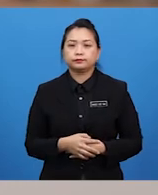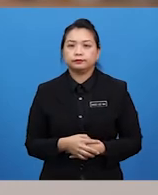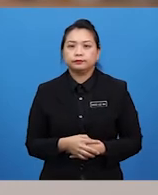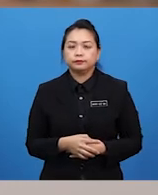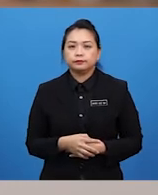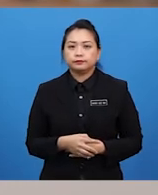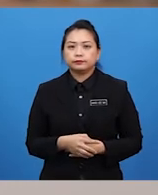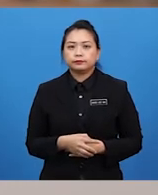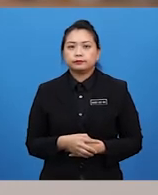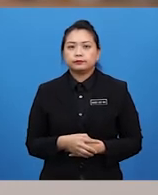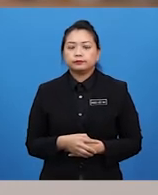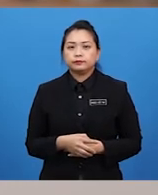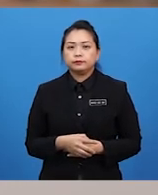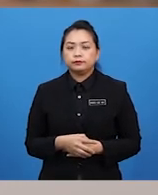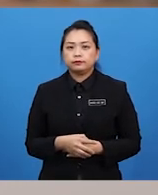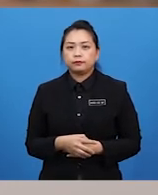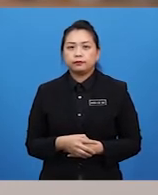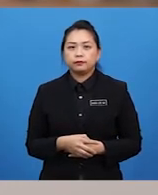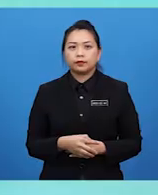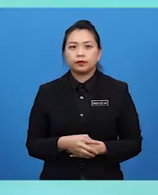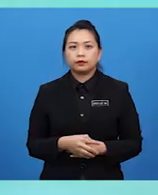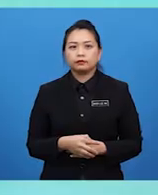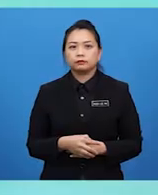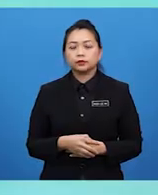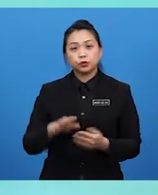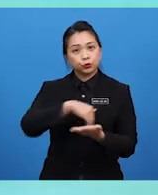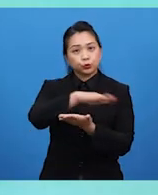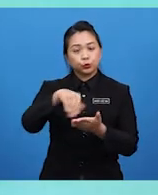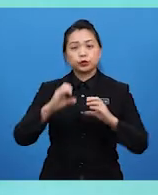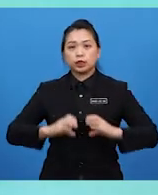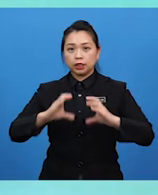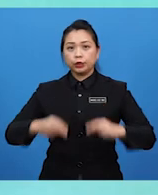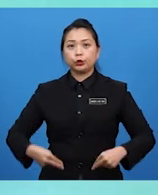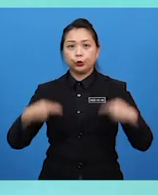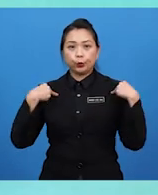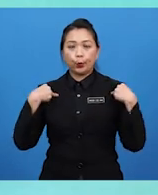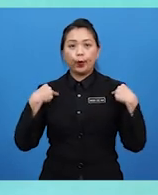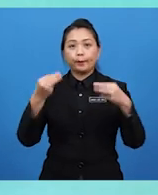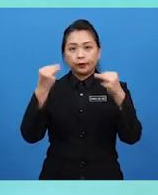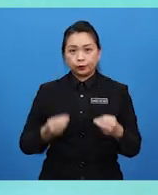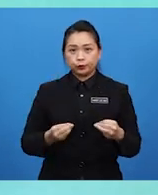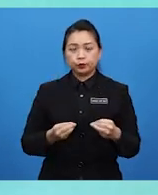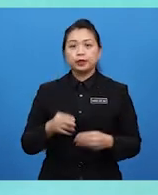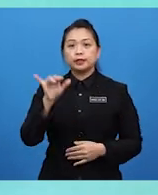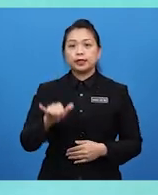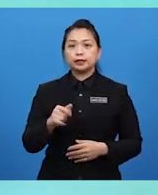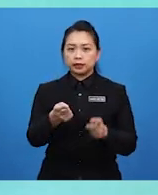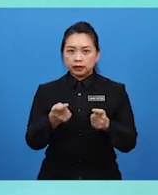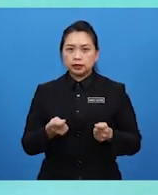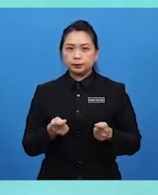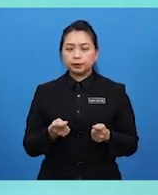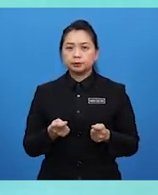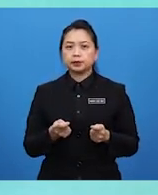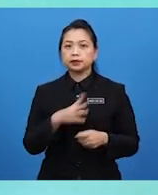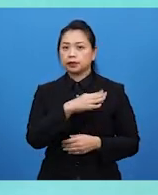Jadi, sebenarnya aspek ini merujuk kepada keseluruhan cara hidup manusia yang diterima pakai,